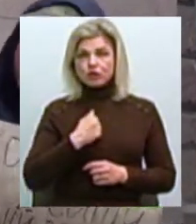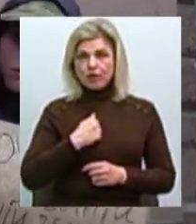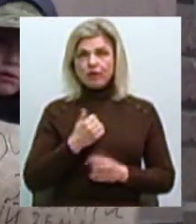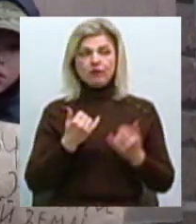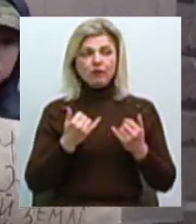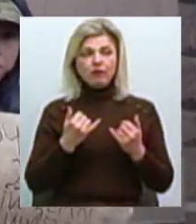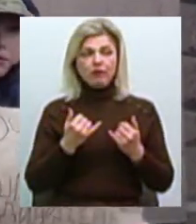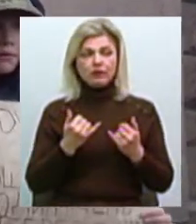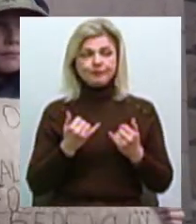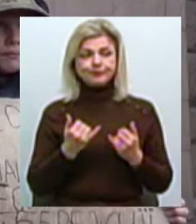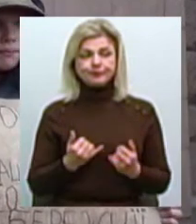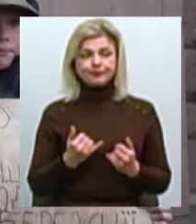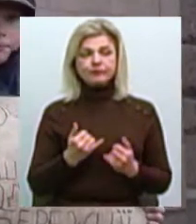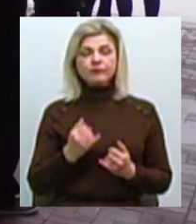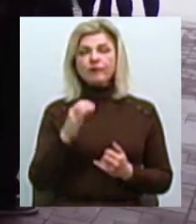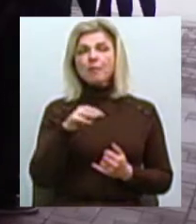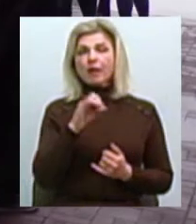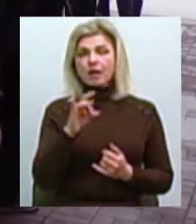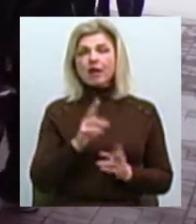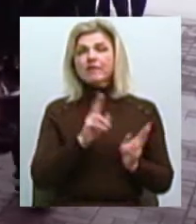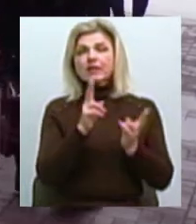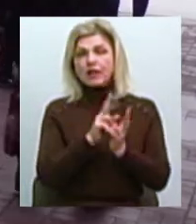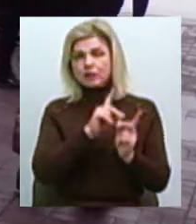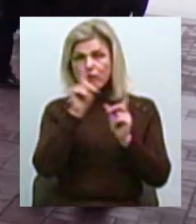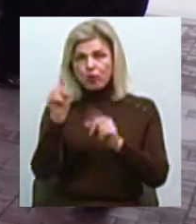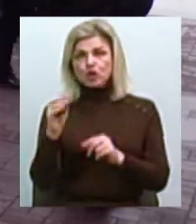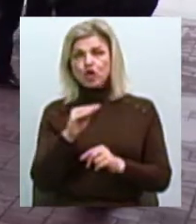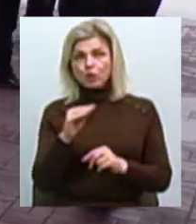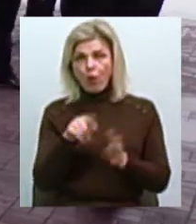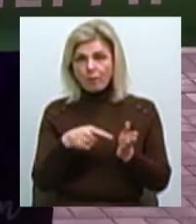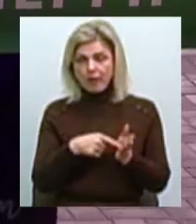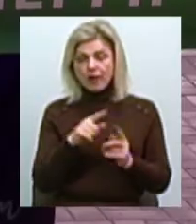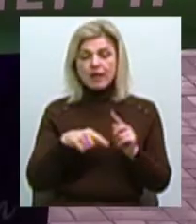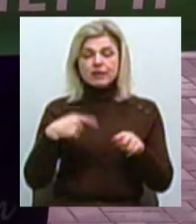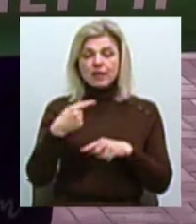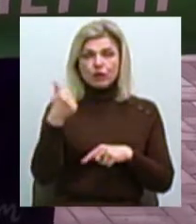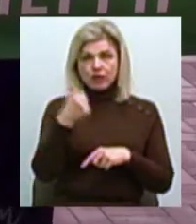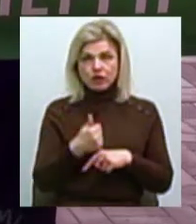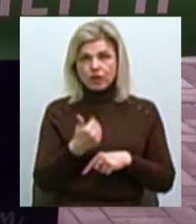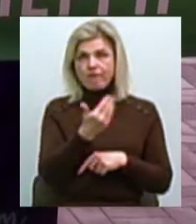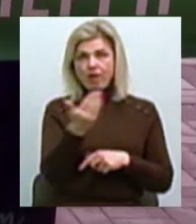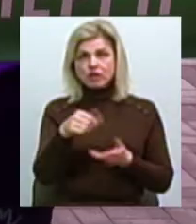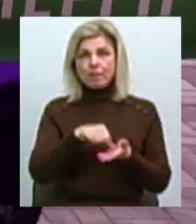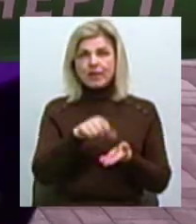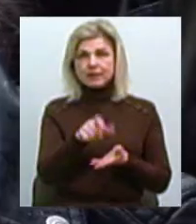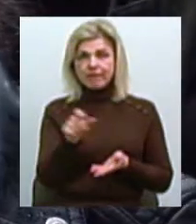немає, він на зустрічі в Житомирі. На наступному тижні ваші представники